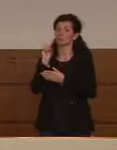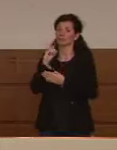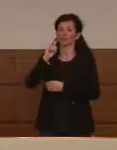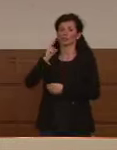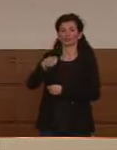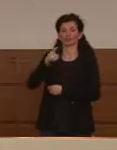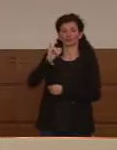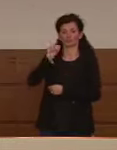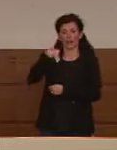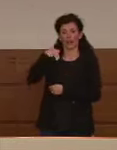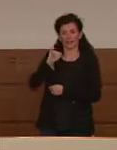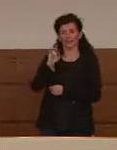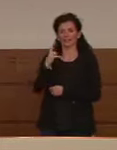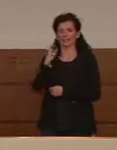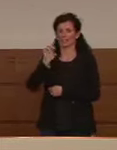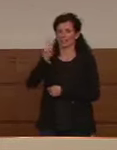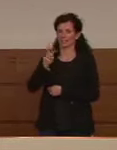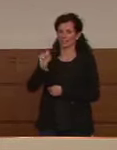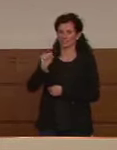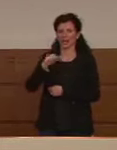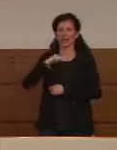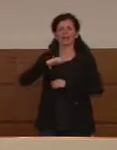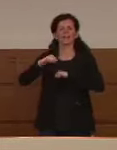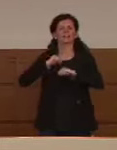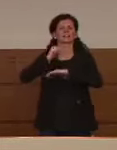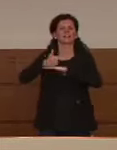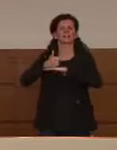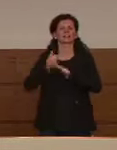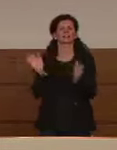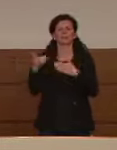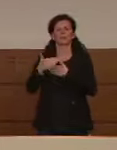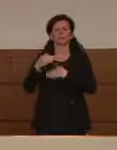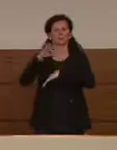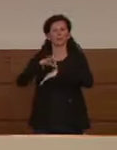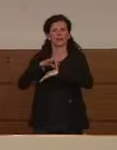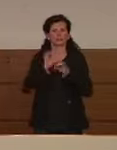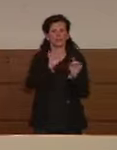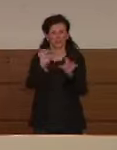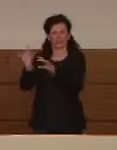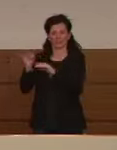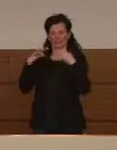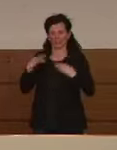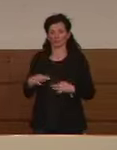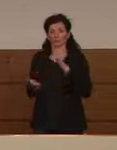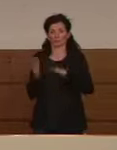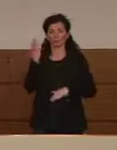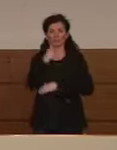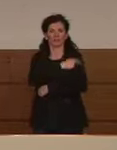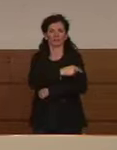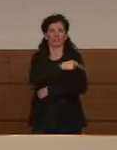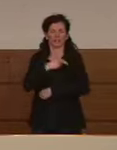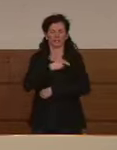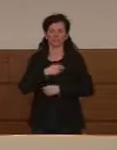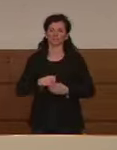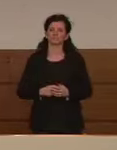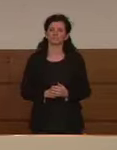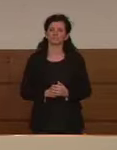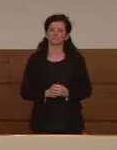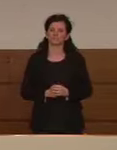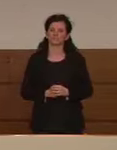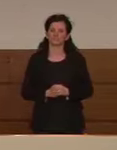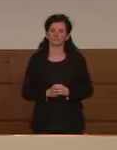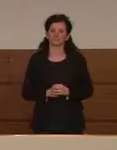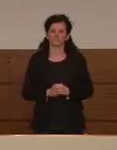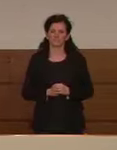Rezza, il direttore del Dipartimento Malattie e Infettive dell'Istituto Superiore di Sanità. Partiamo con i dati